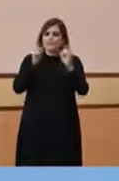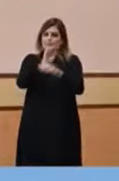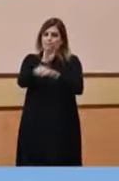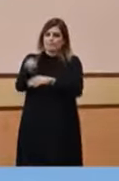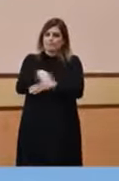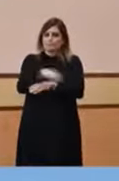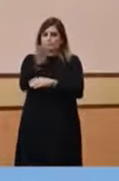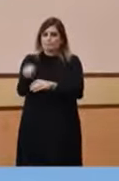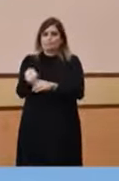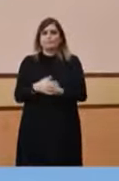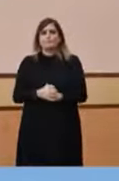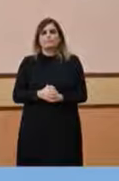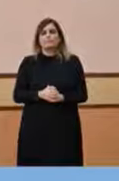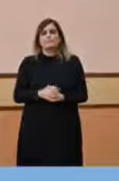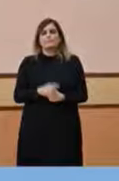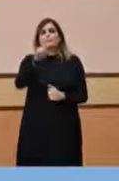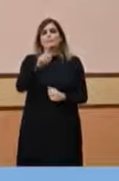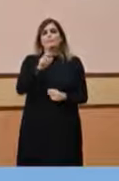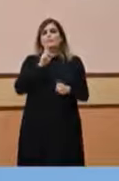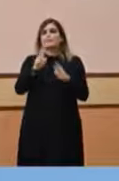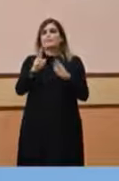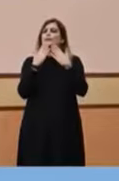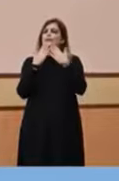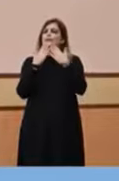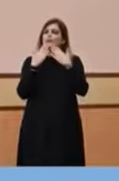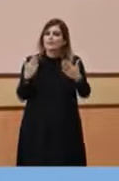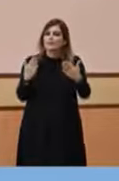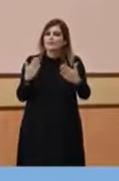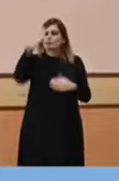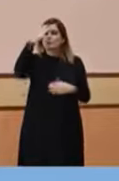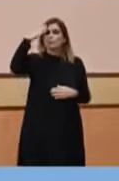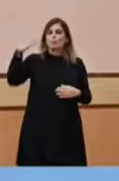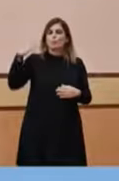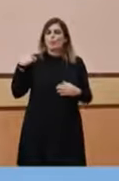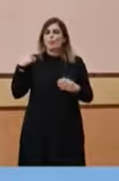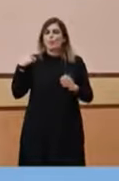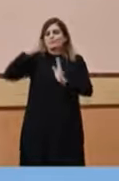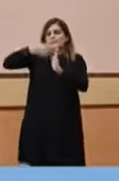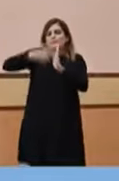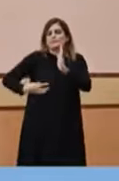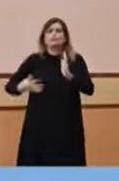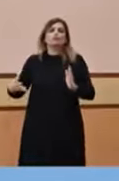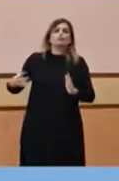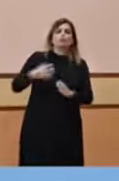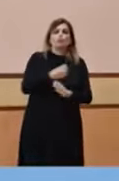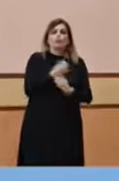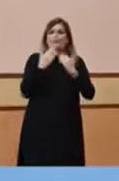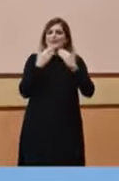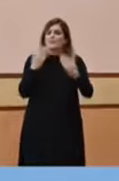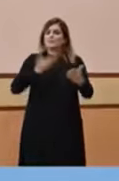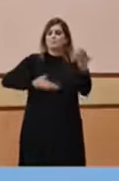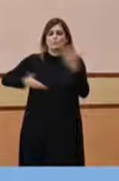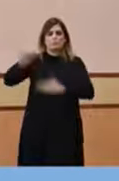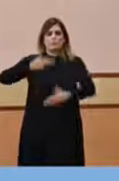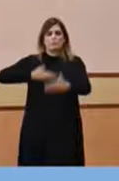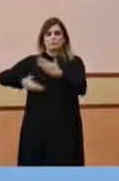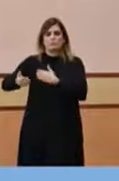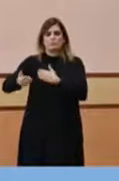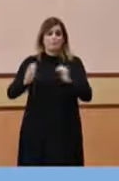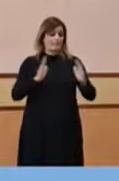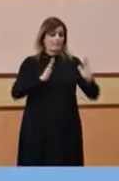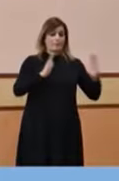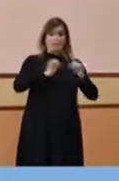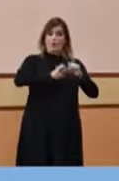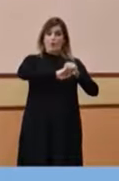agrair la col·laboració de tots els municipis. Al llarg de la pandèmia hem tingut a la primera onada i en